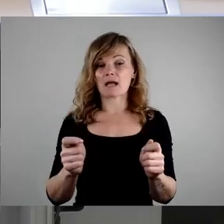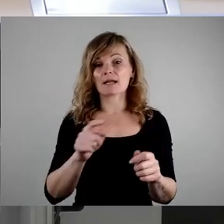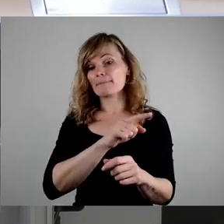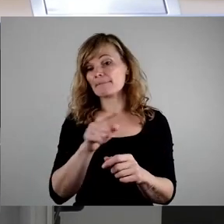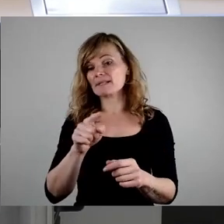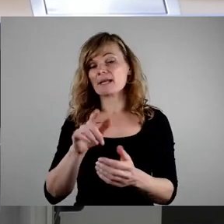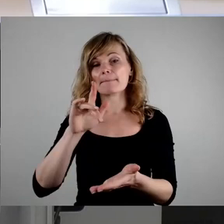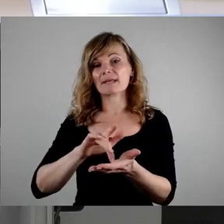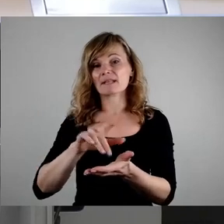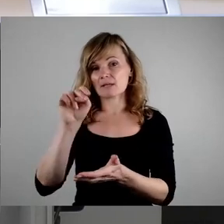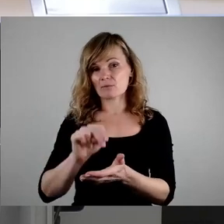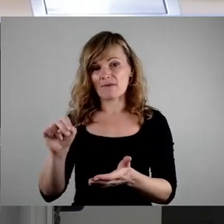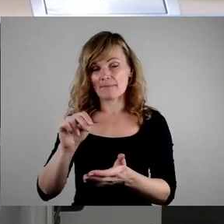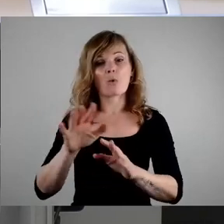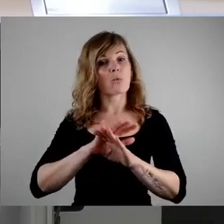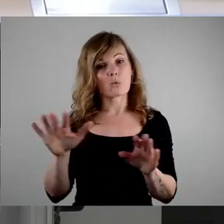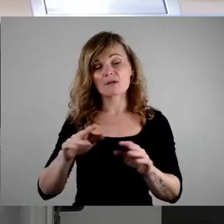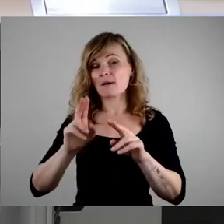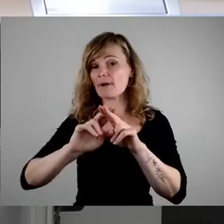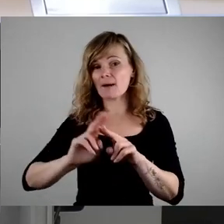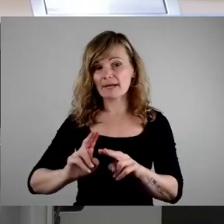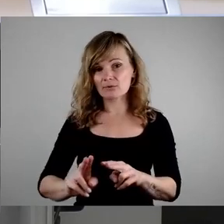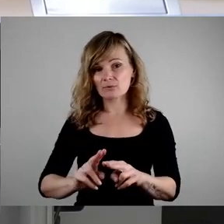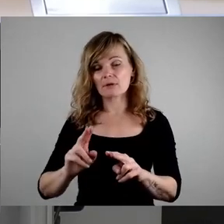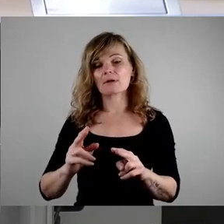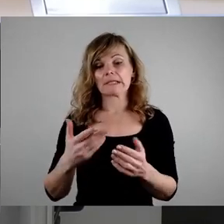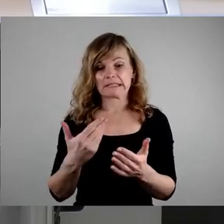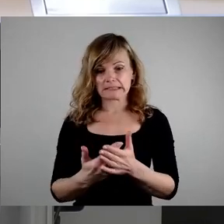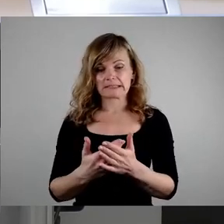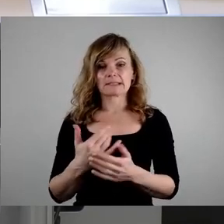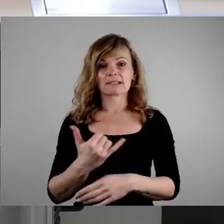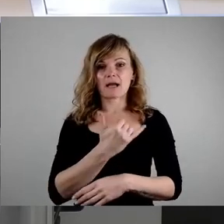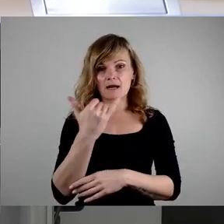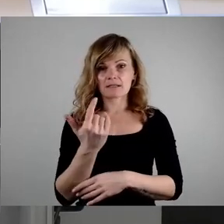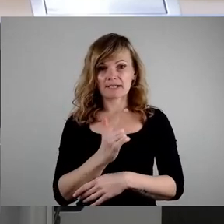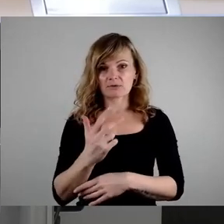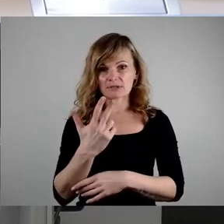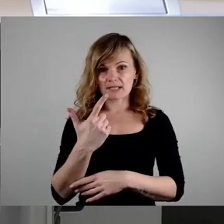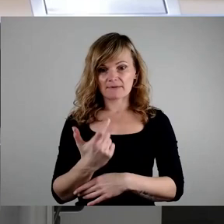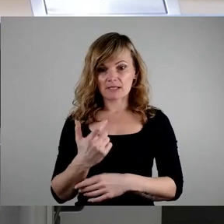bearbeitet sind, am Ende auch nicht mehr in dem Jahr entschieden werden können, mit der Folge,